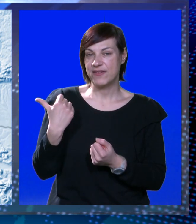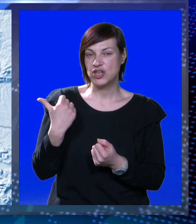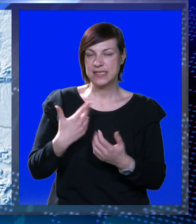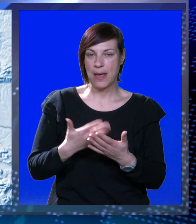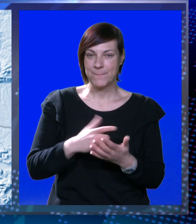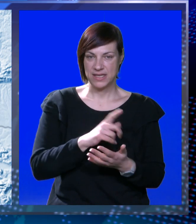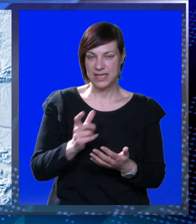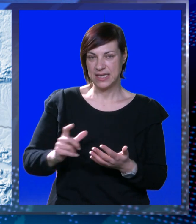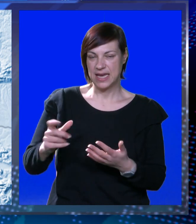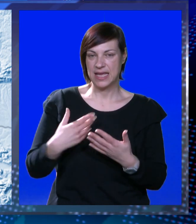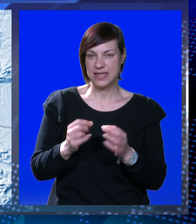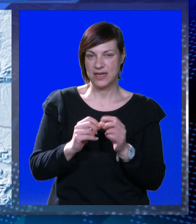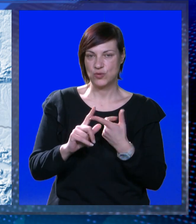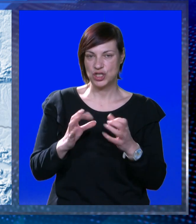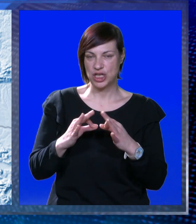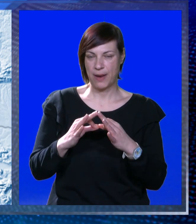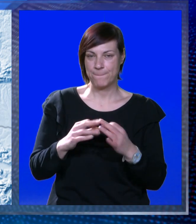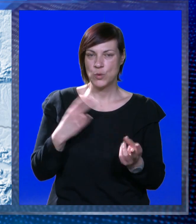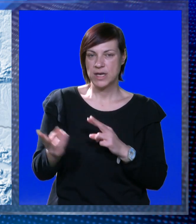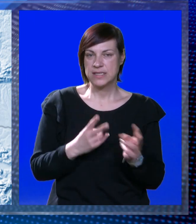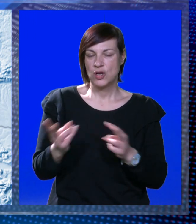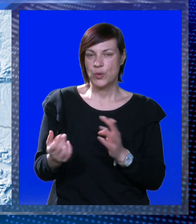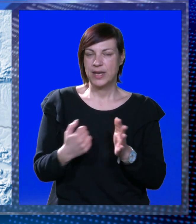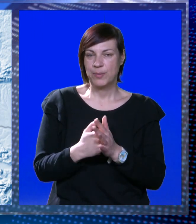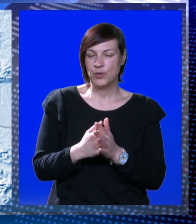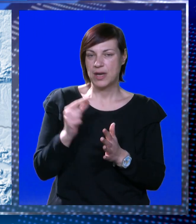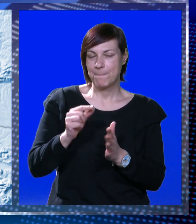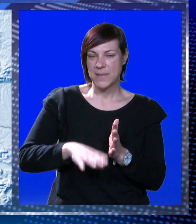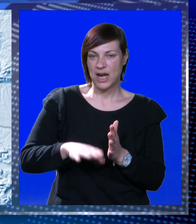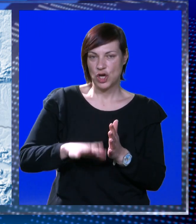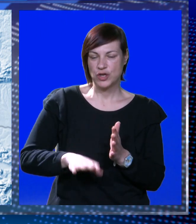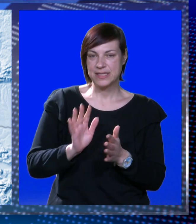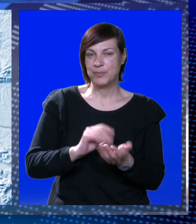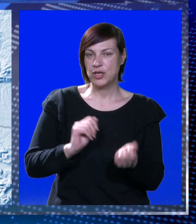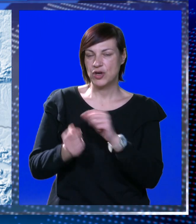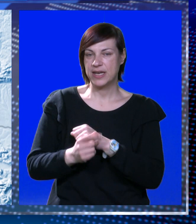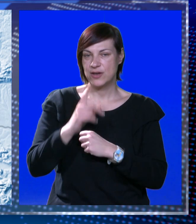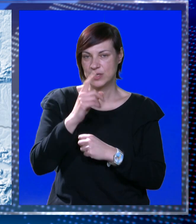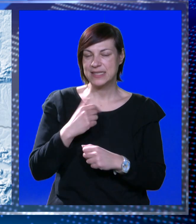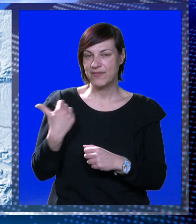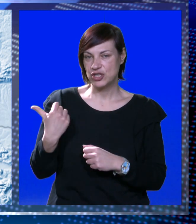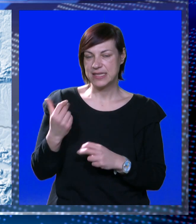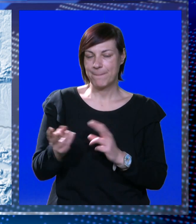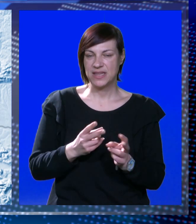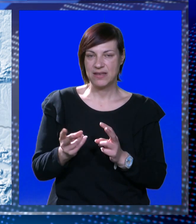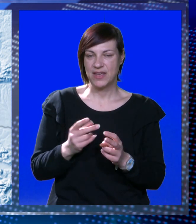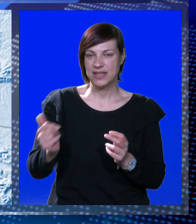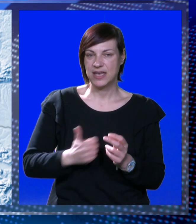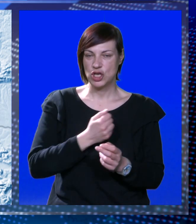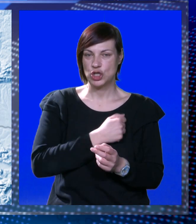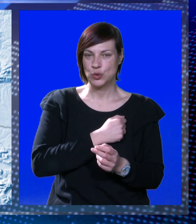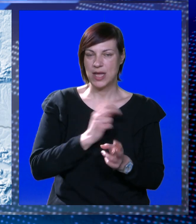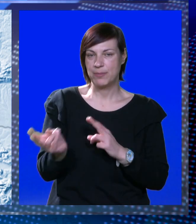sjevero-zapadni. Na Jadranu će umjerena do jaka bura s olujnim jorkanskim udarima malo oslabiti i krenuti na sjeverni, sjevero-zapadni vjetar,